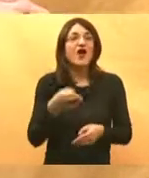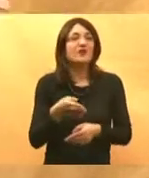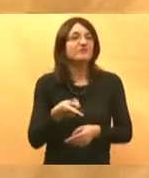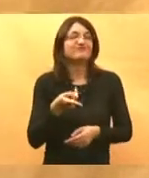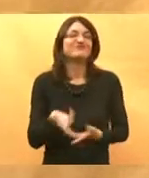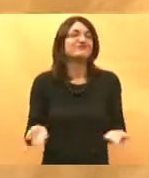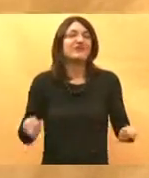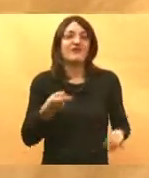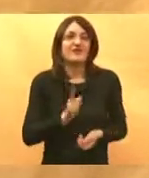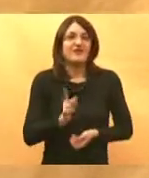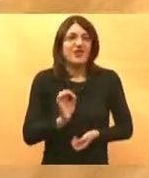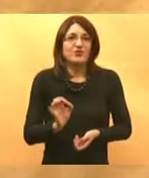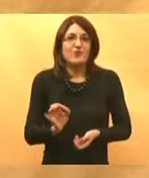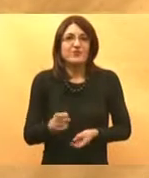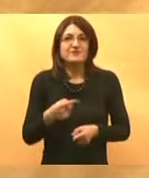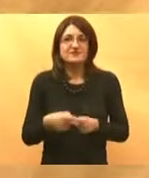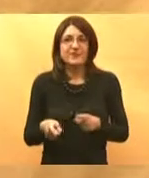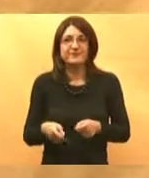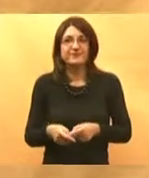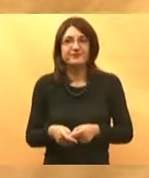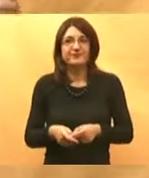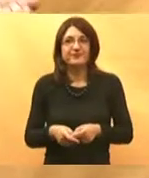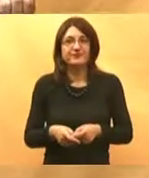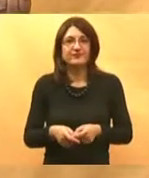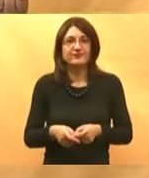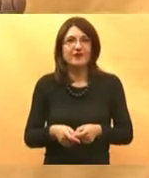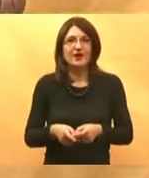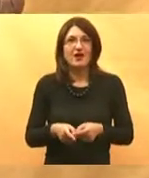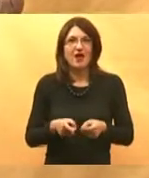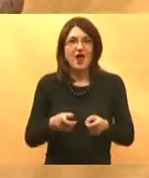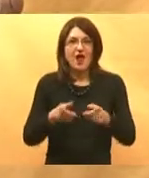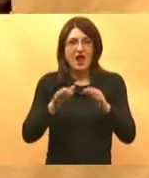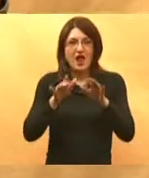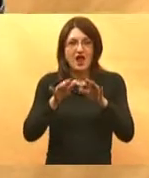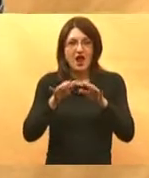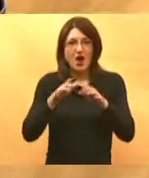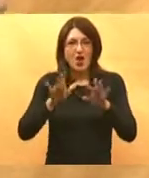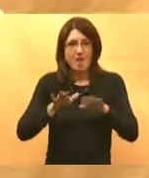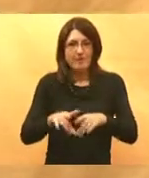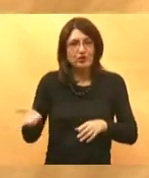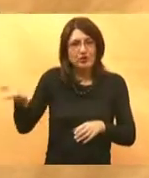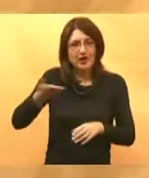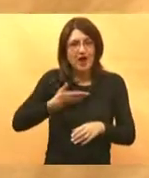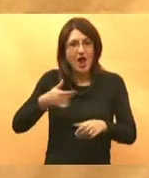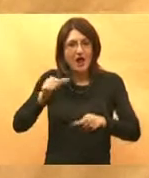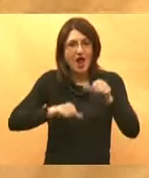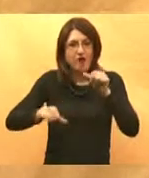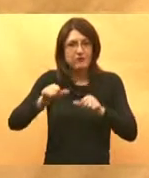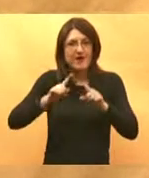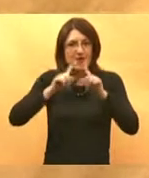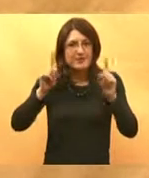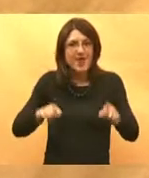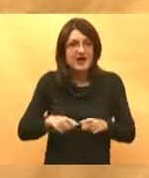dostupnost jer prvo vrijeme nije ni bilo da se dobije laboratorijski nalaz kompjuterom nazad Drugo vrijeme sad pacijent mnogi